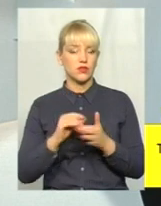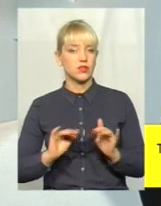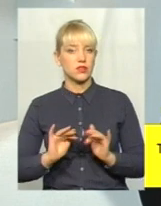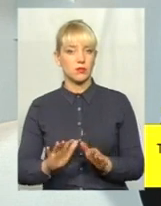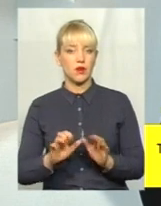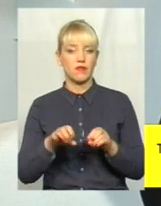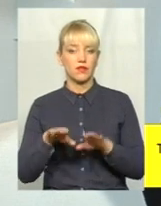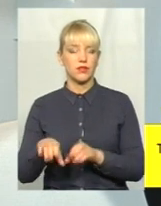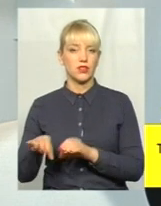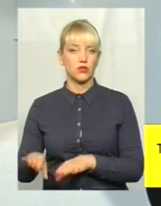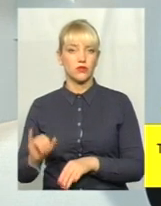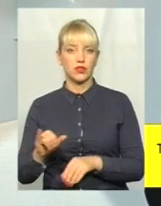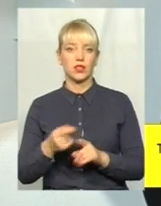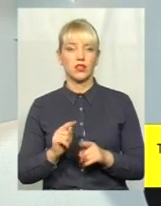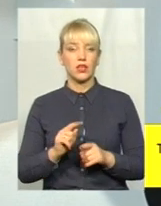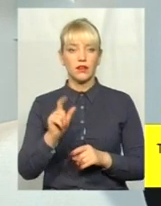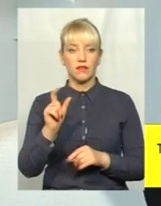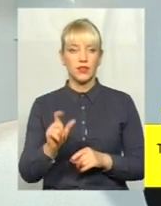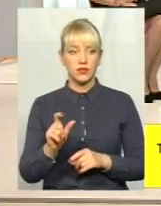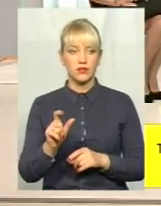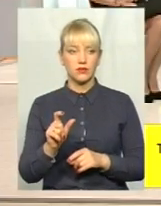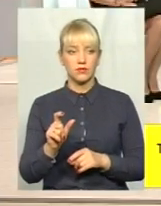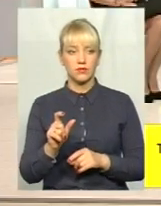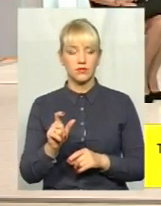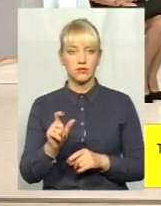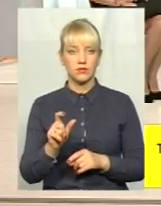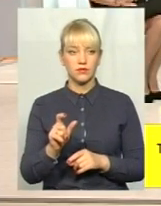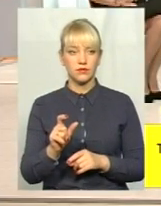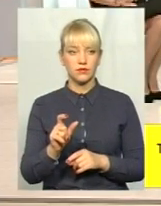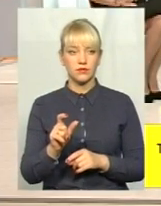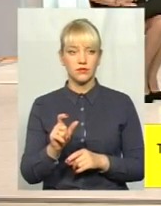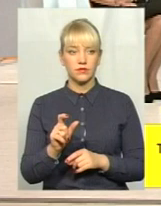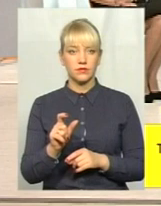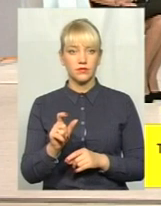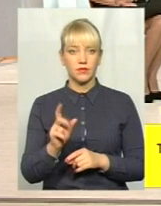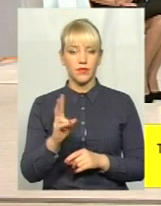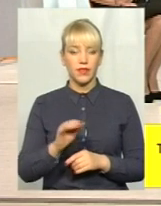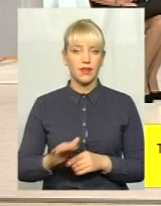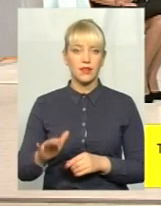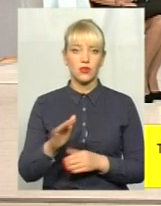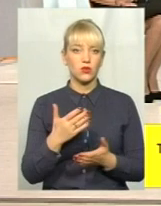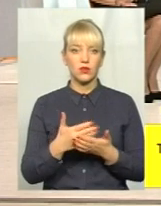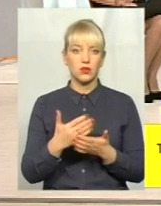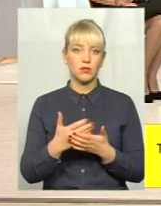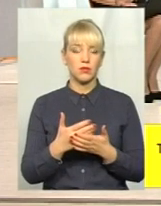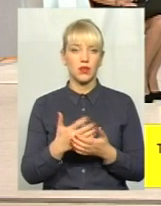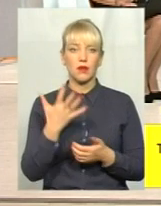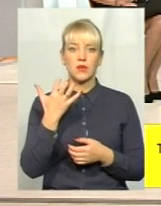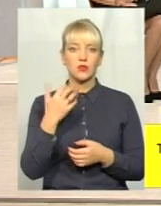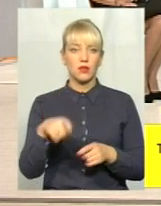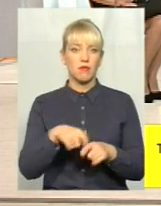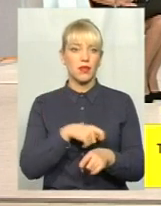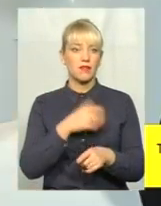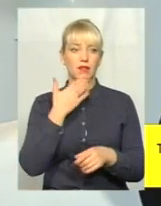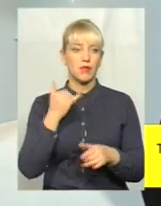позарішувати, і він на території десь радіусом 500 метрів